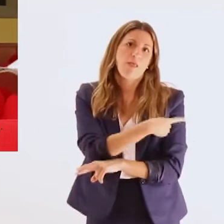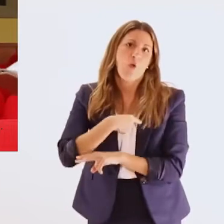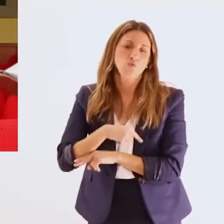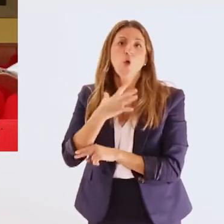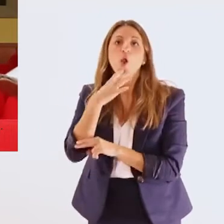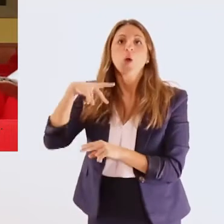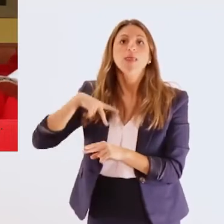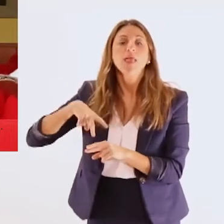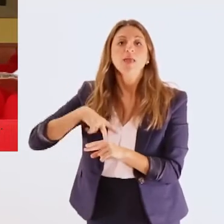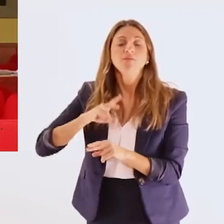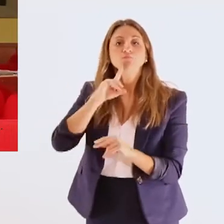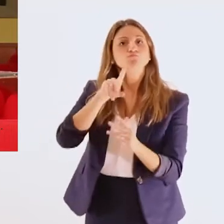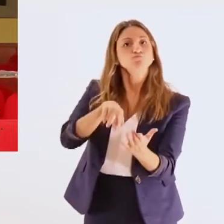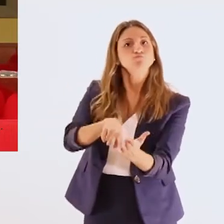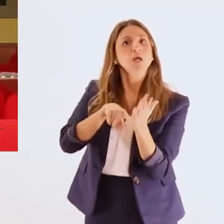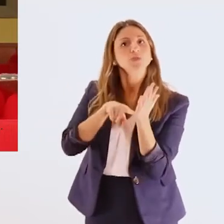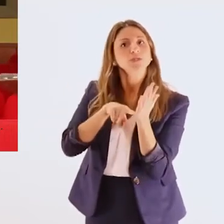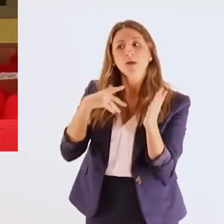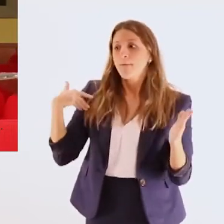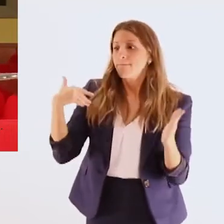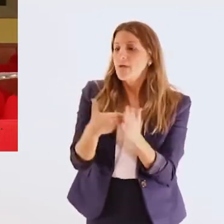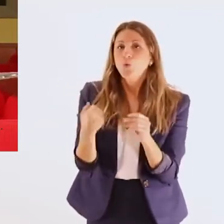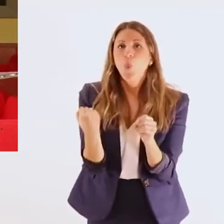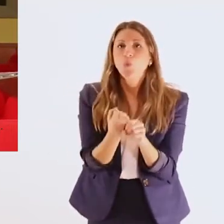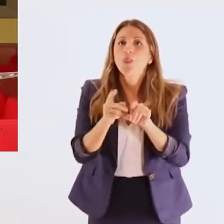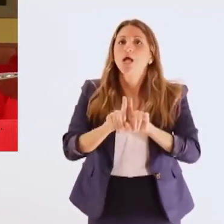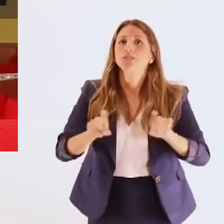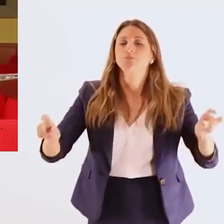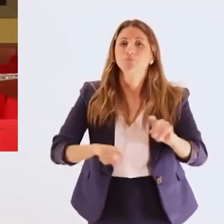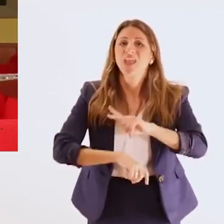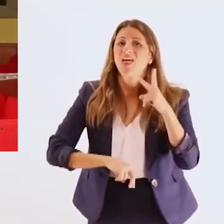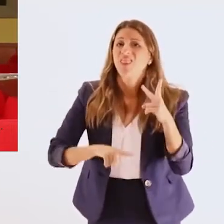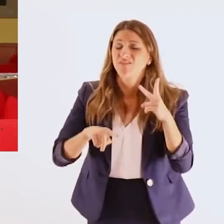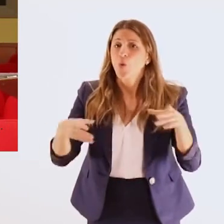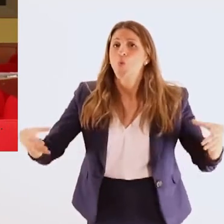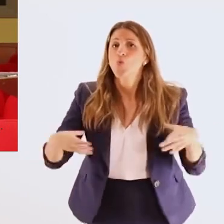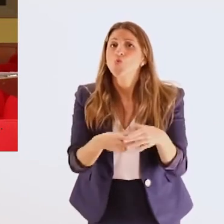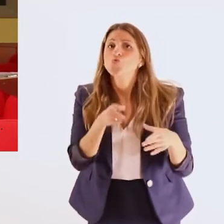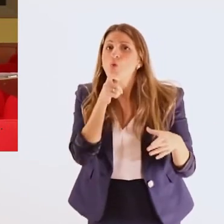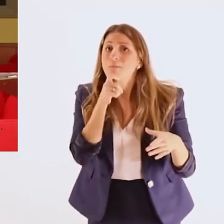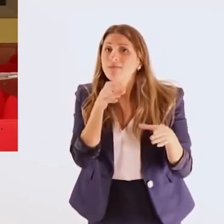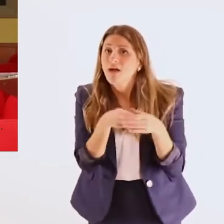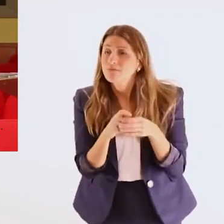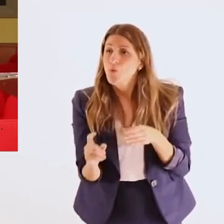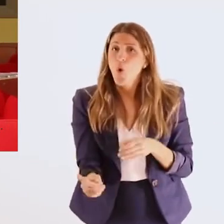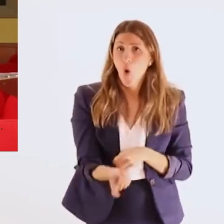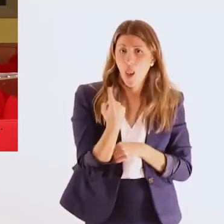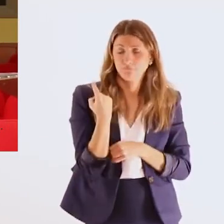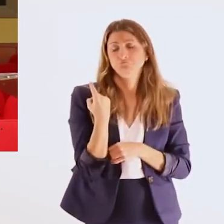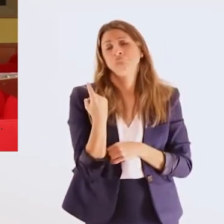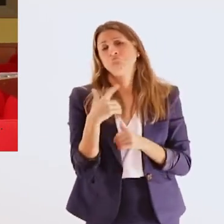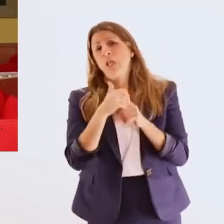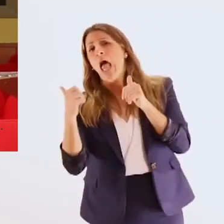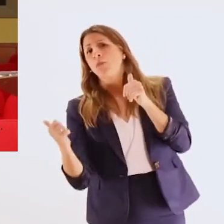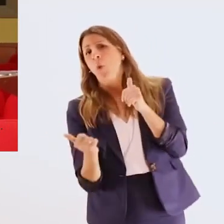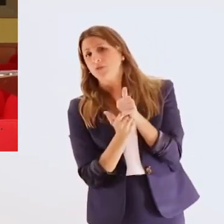πρώτον γιατί η κυβέρνηση θα παρουσιάσει τι έχει κάνει δεύτερον